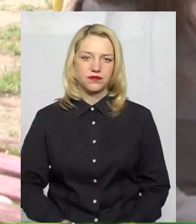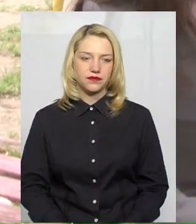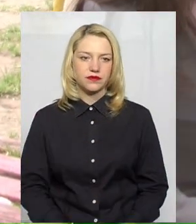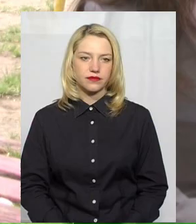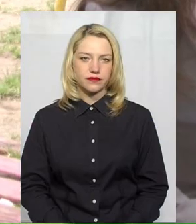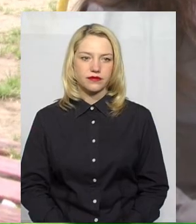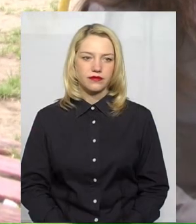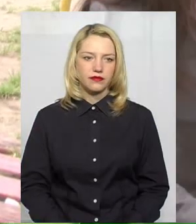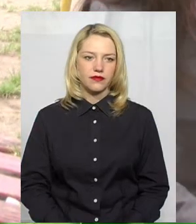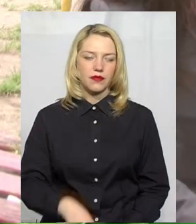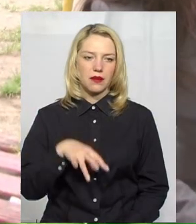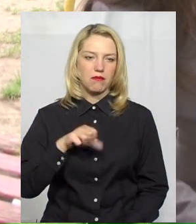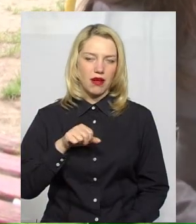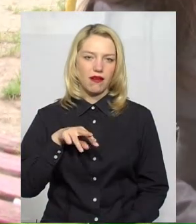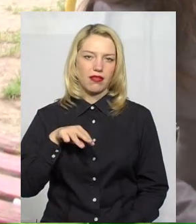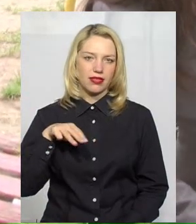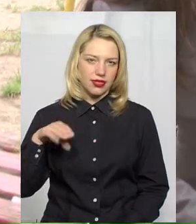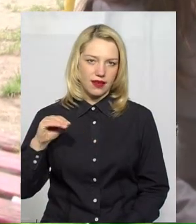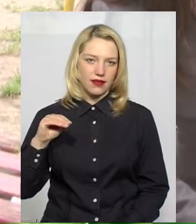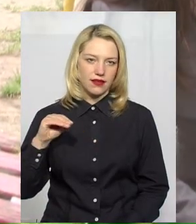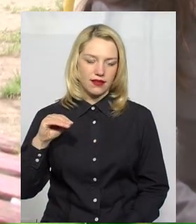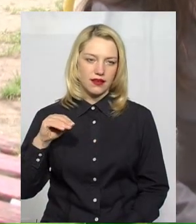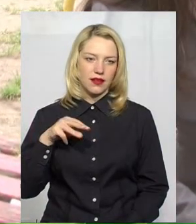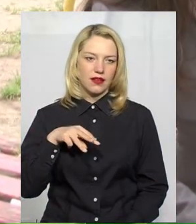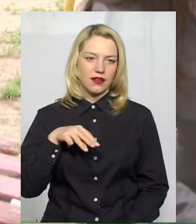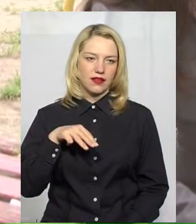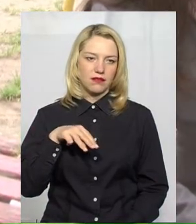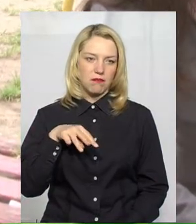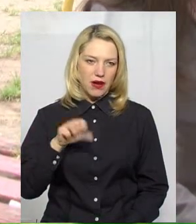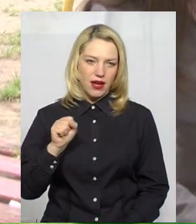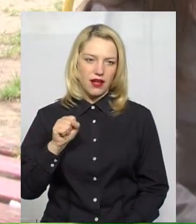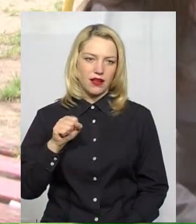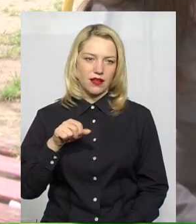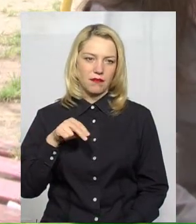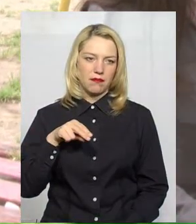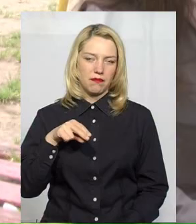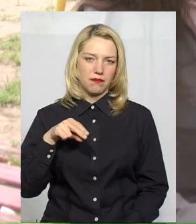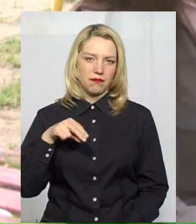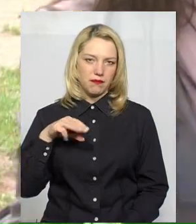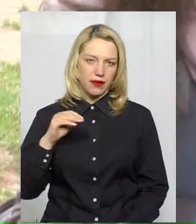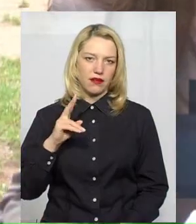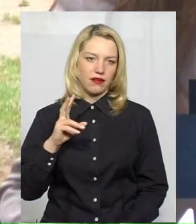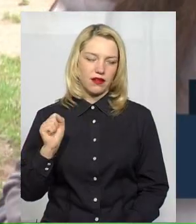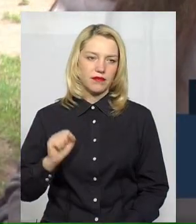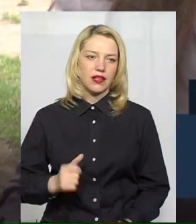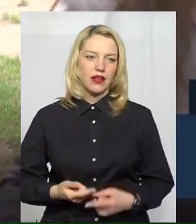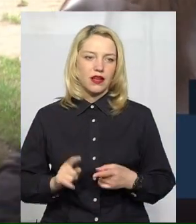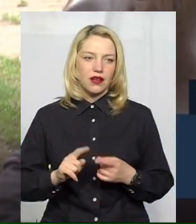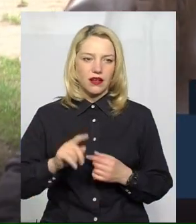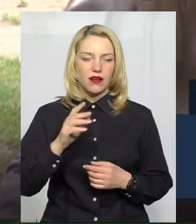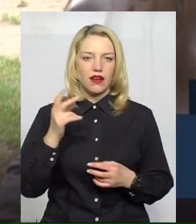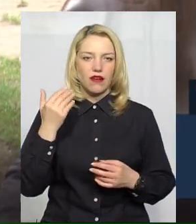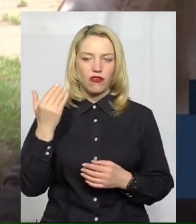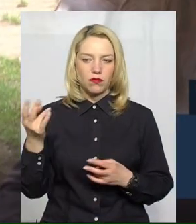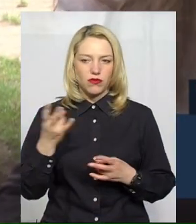Валентин. Ма-те-ка. Ма-те-ка. Вони мали зробити